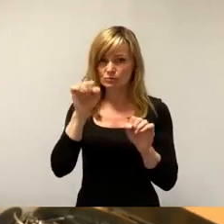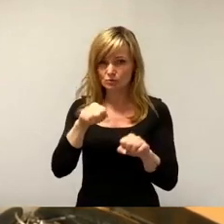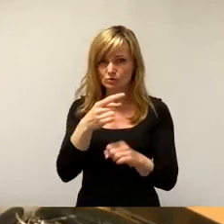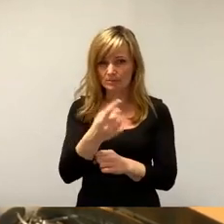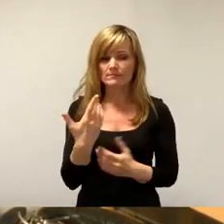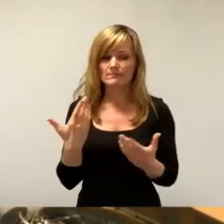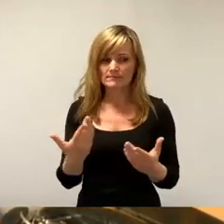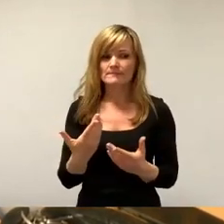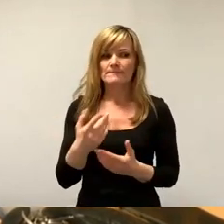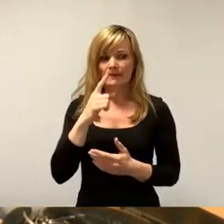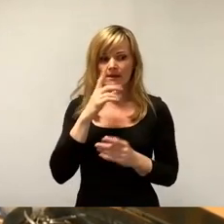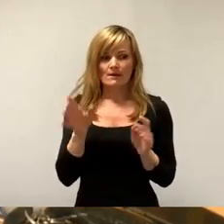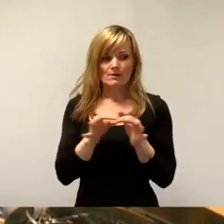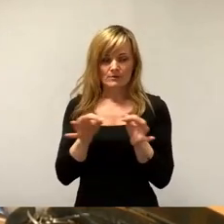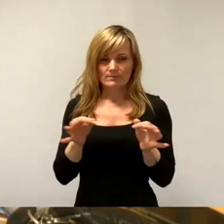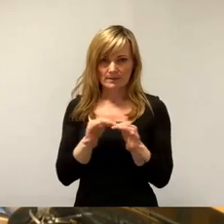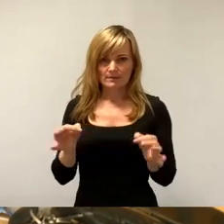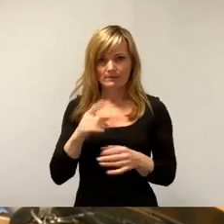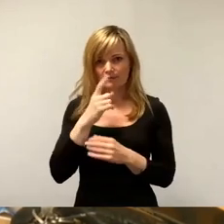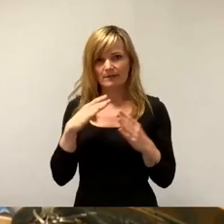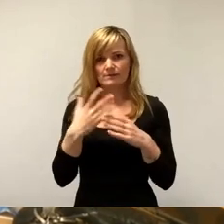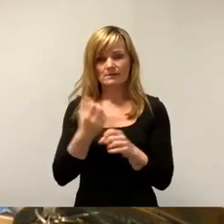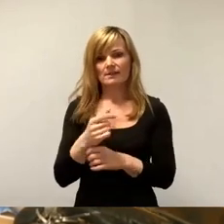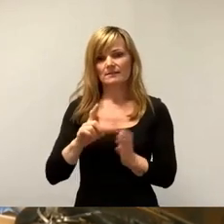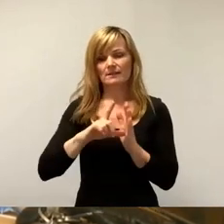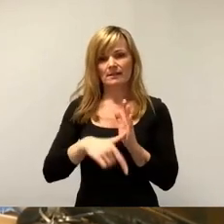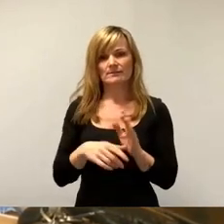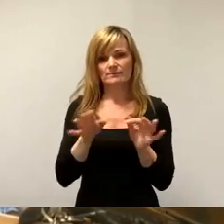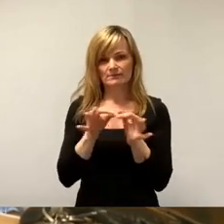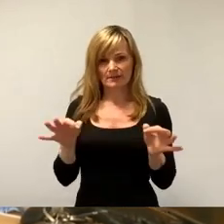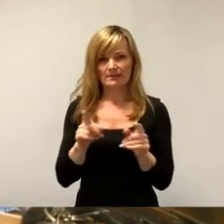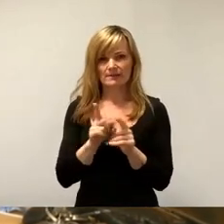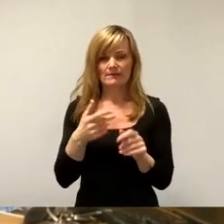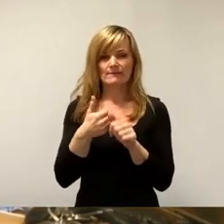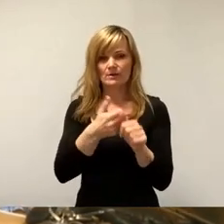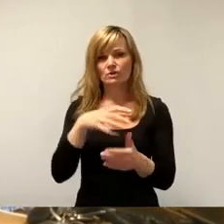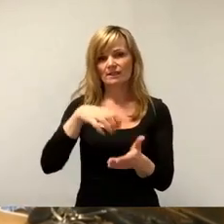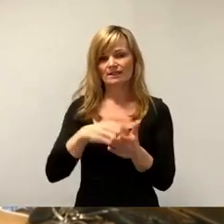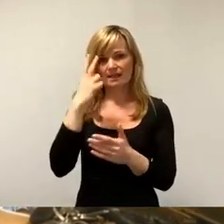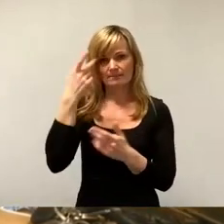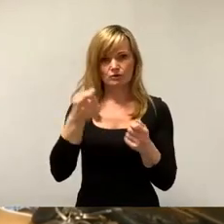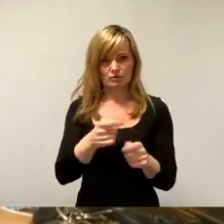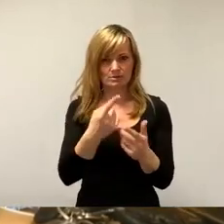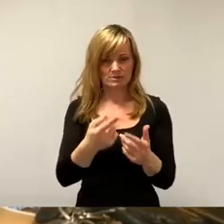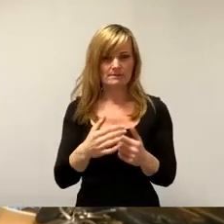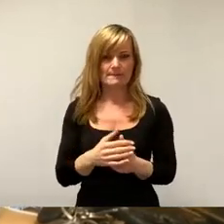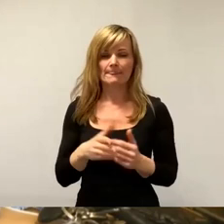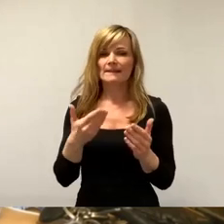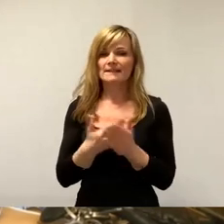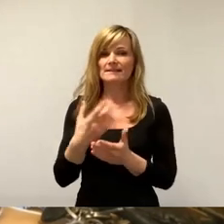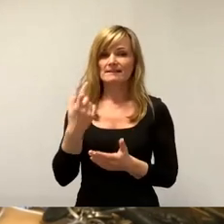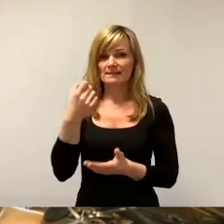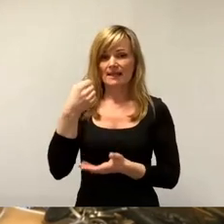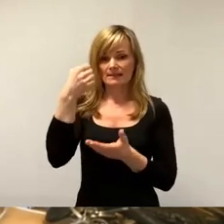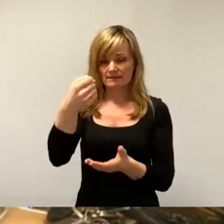Formulierung, wenn der Haushalt leistungsfähig ist, eine Folge eines Stadtratsbeschlusses ist. damit kommt dieses Geld, was wir zur Verfügung stehen,